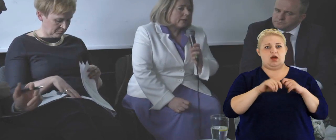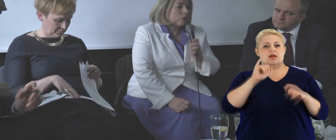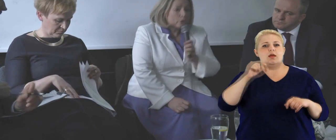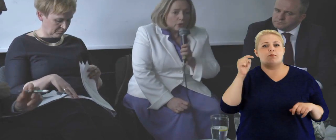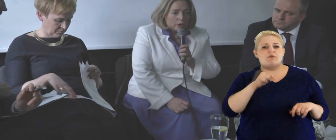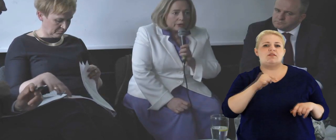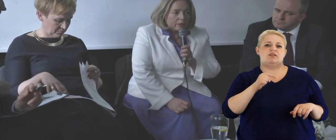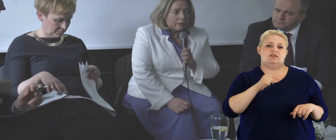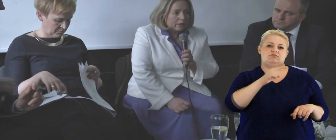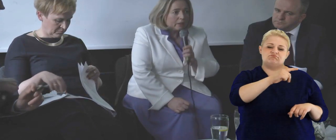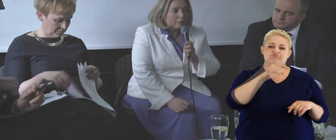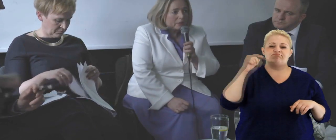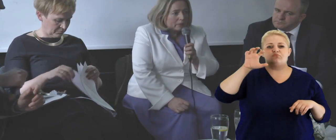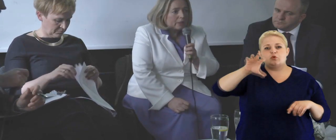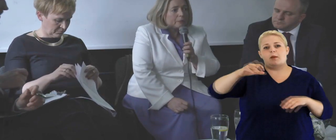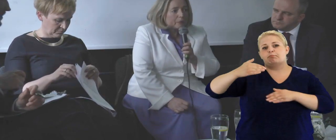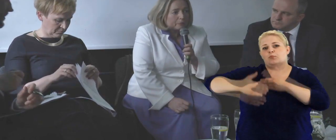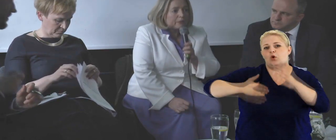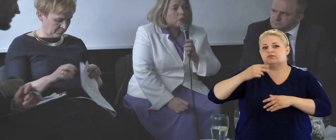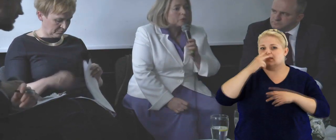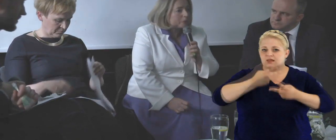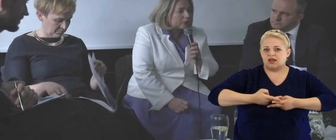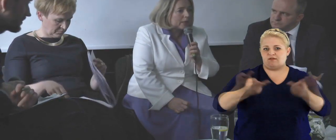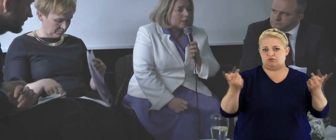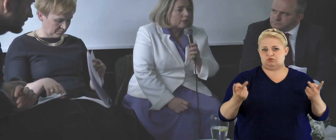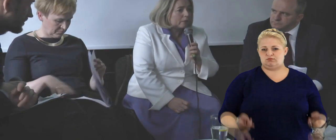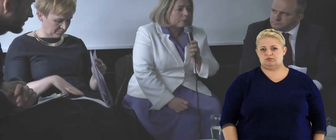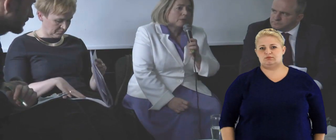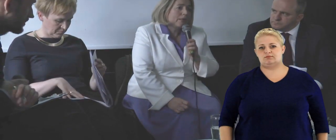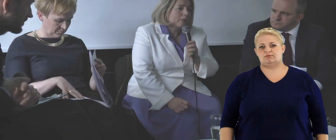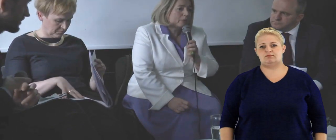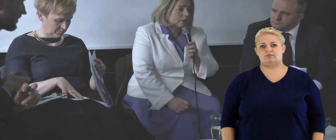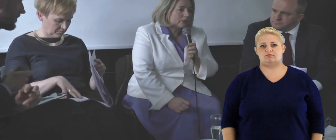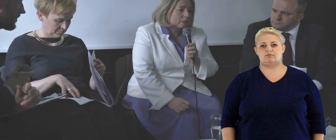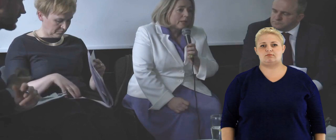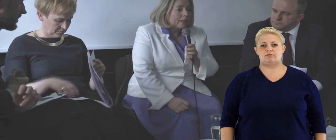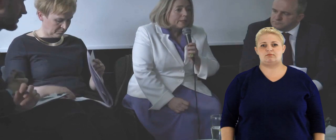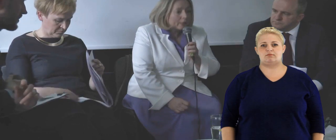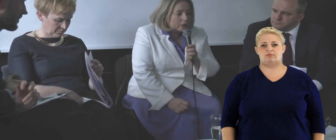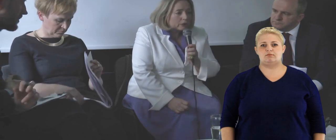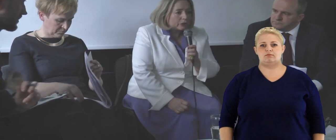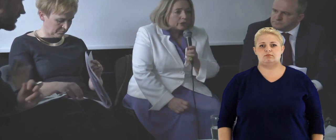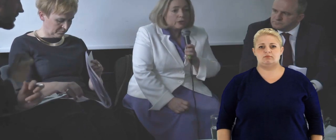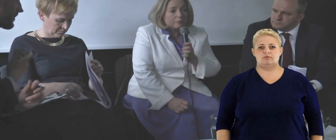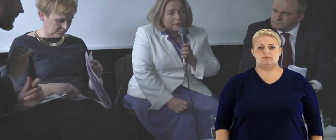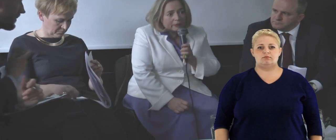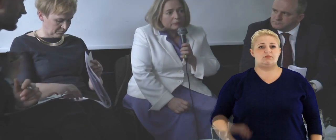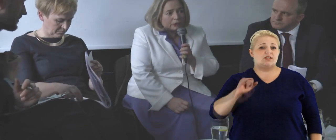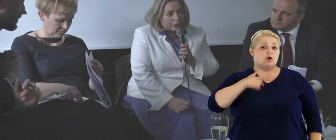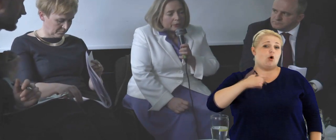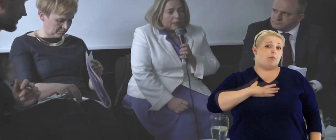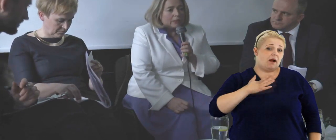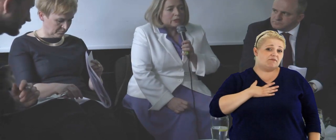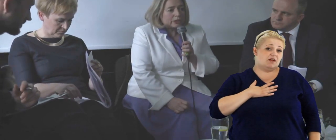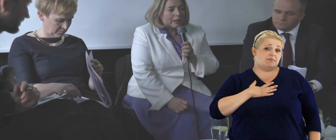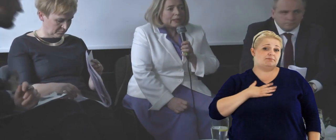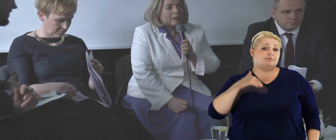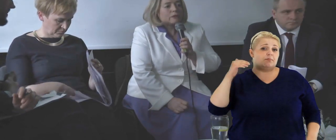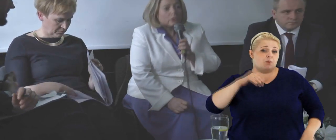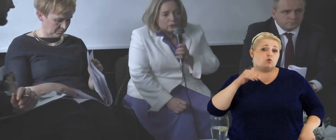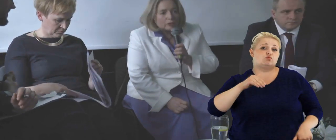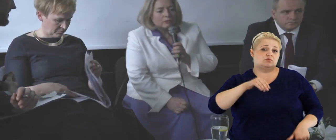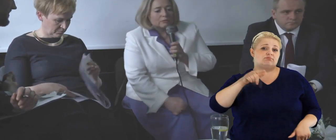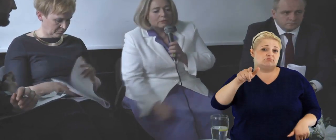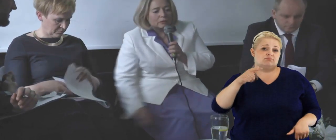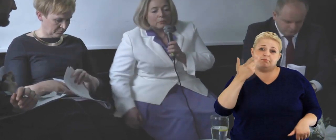kontroli i, i powinno być poddane, poddane procesom jawności i obawiam się, że